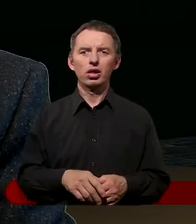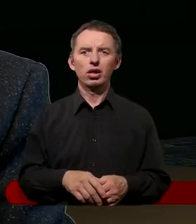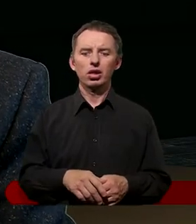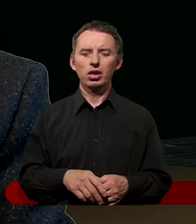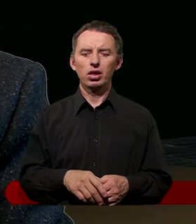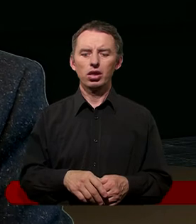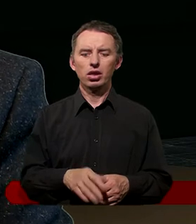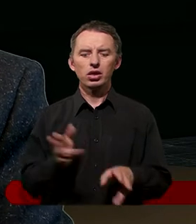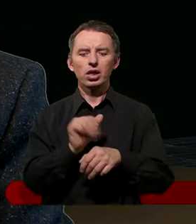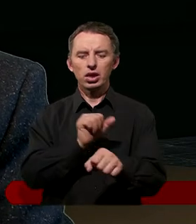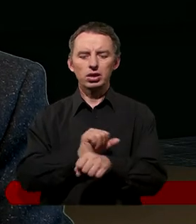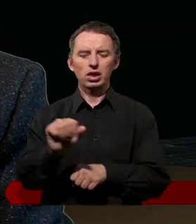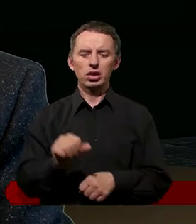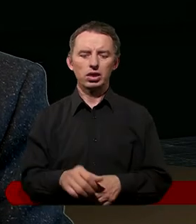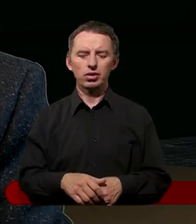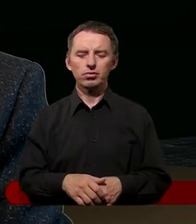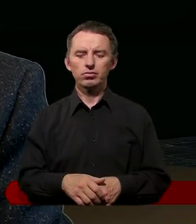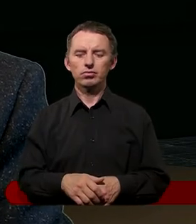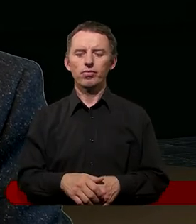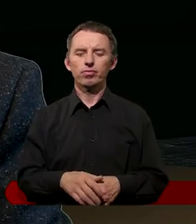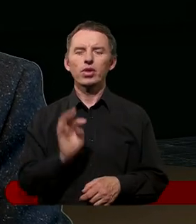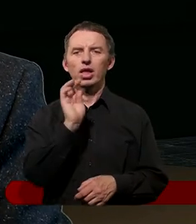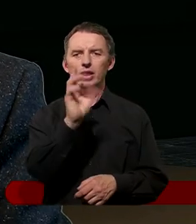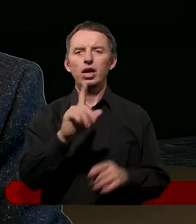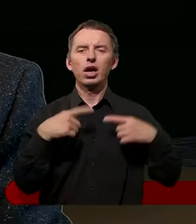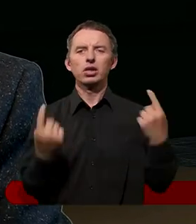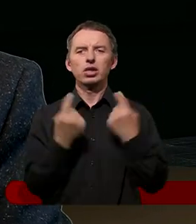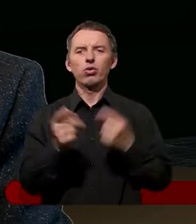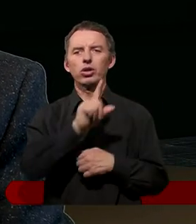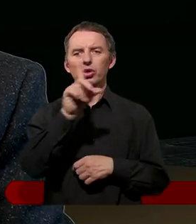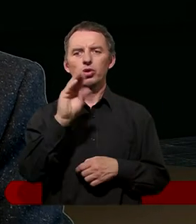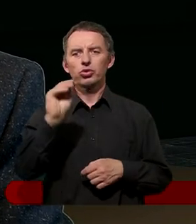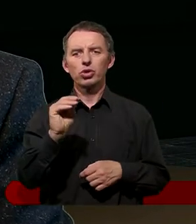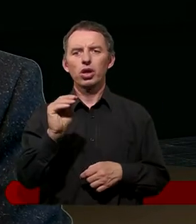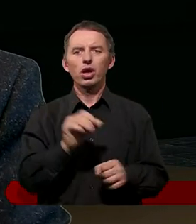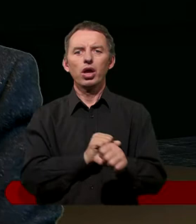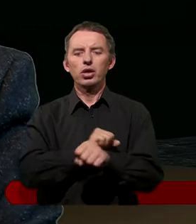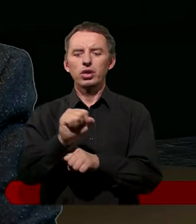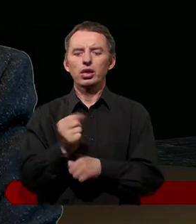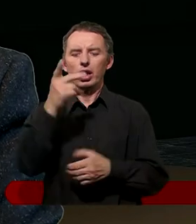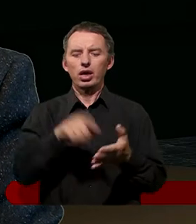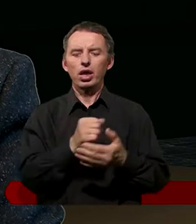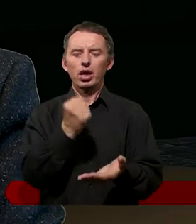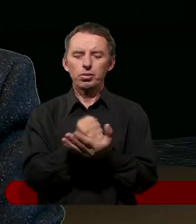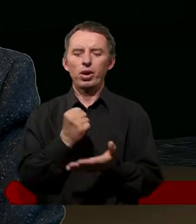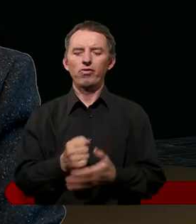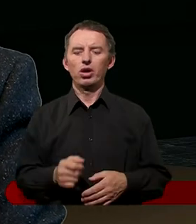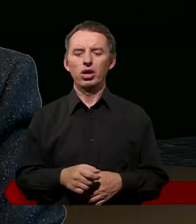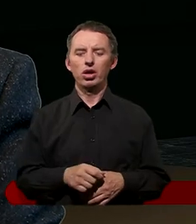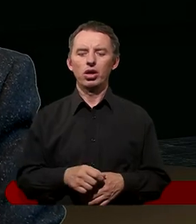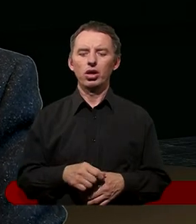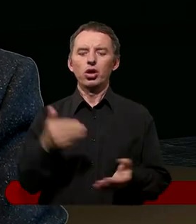powiem Wam, kiedy jest taka sytuacja, że jest tyle ważnych spraw, tyle